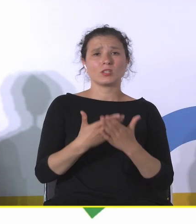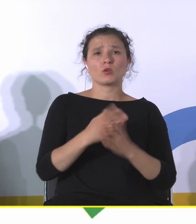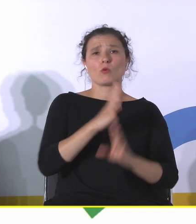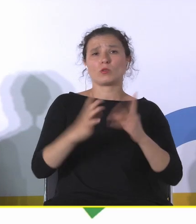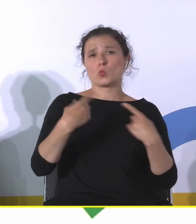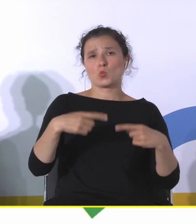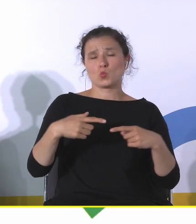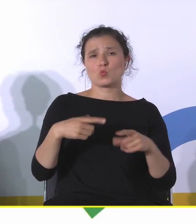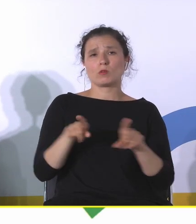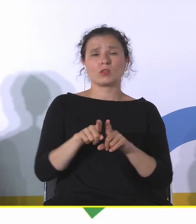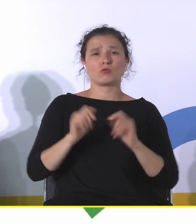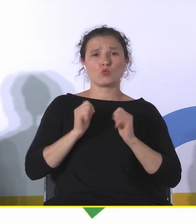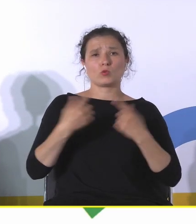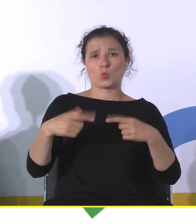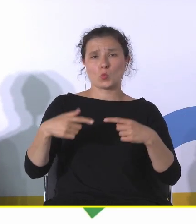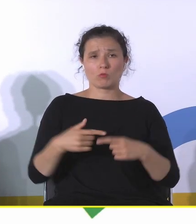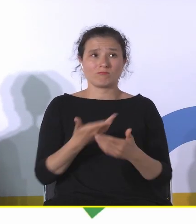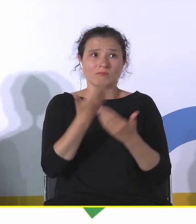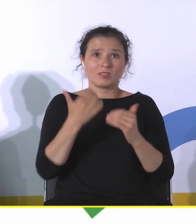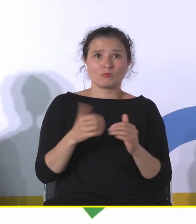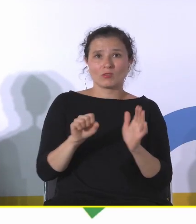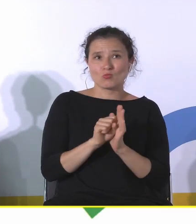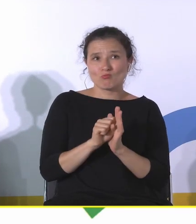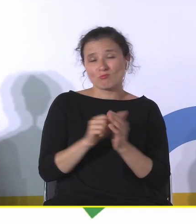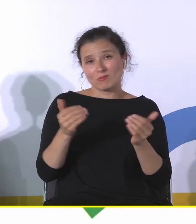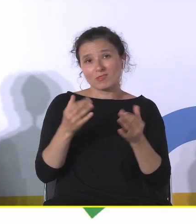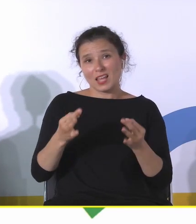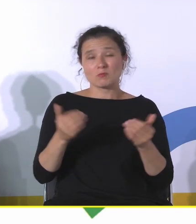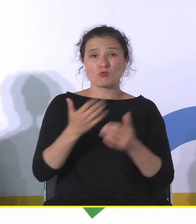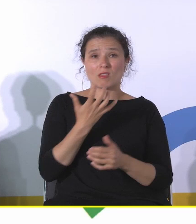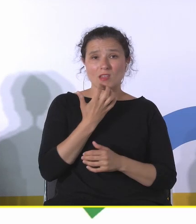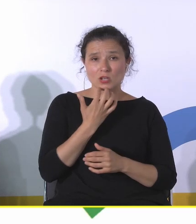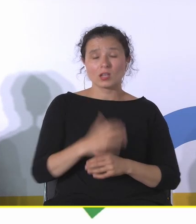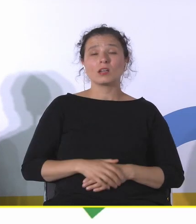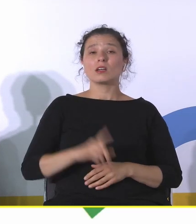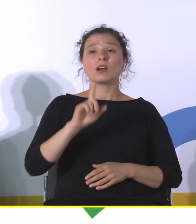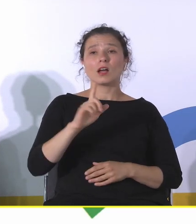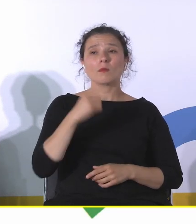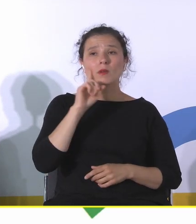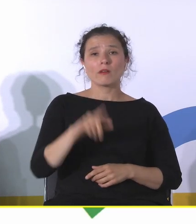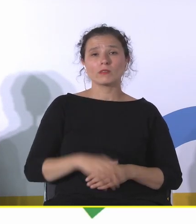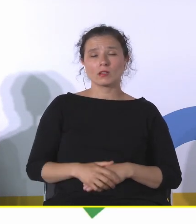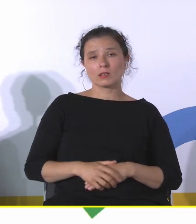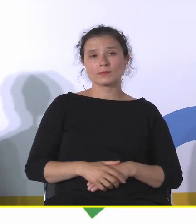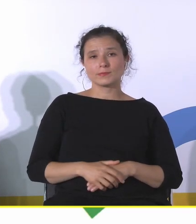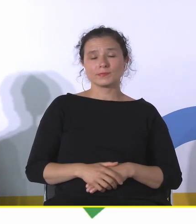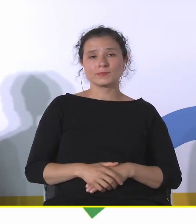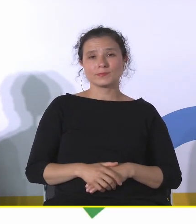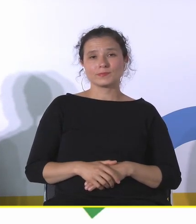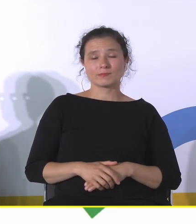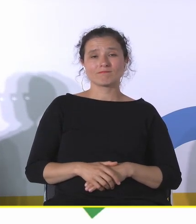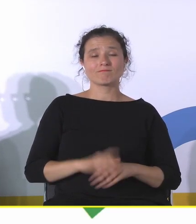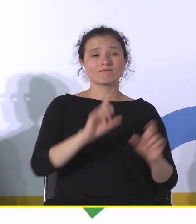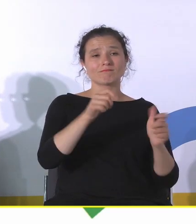brak tych turystów, nie wiem, czy tak można do końca narzekać. Natomiast rzeczywiście te wydarzenia ściągają